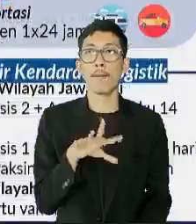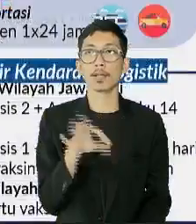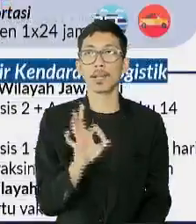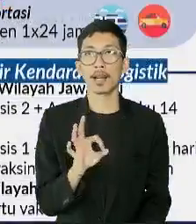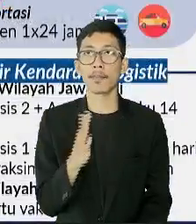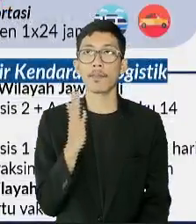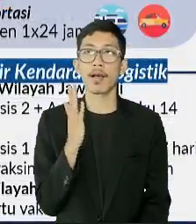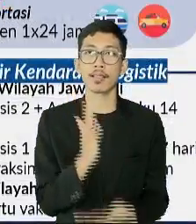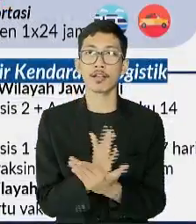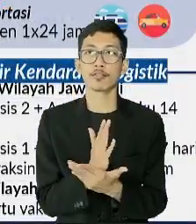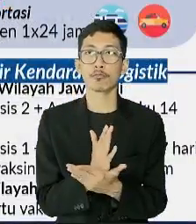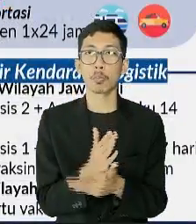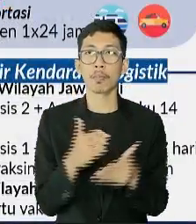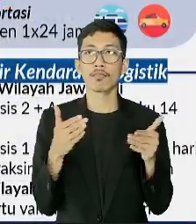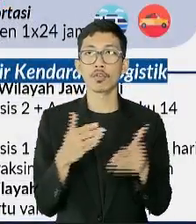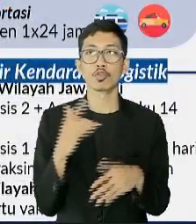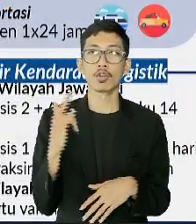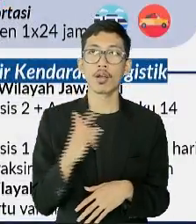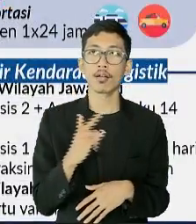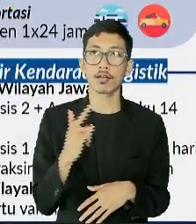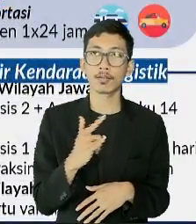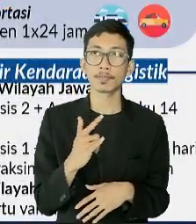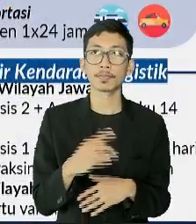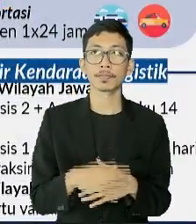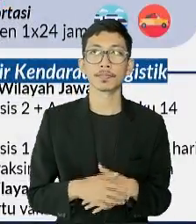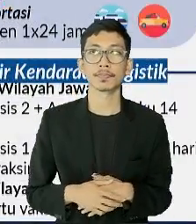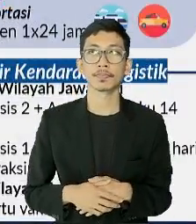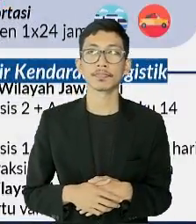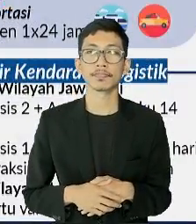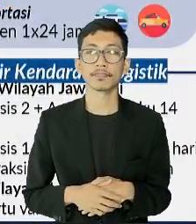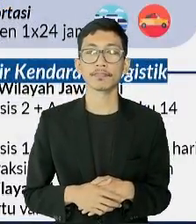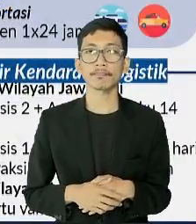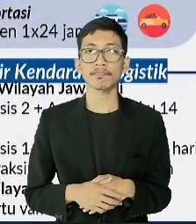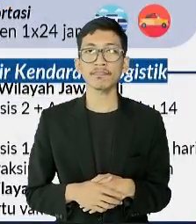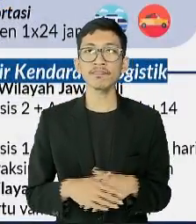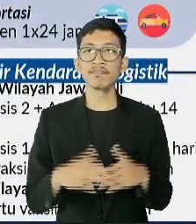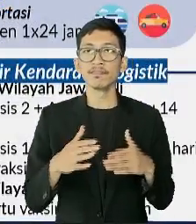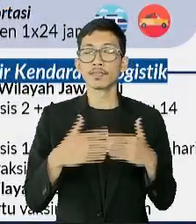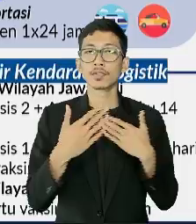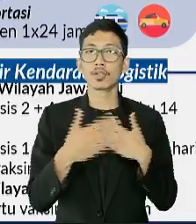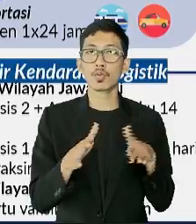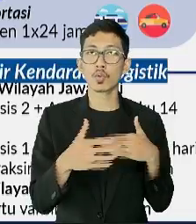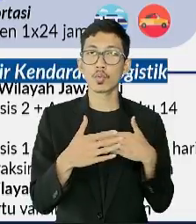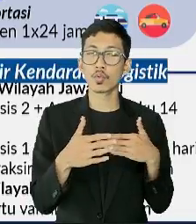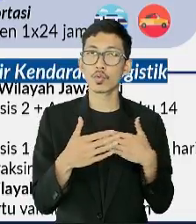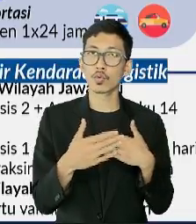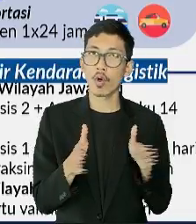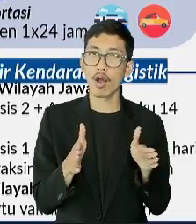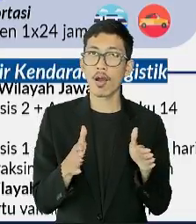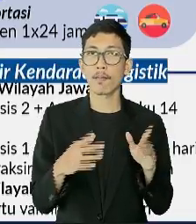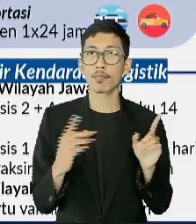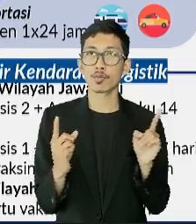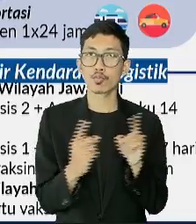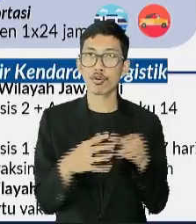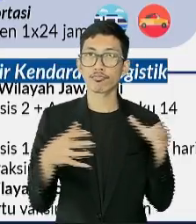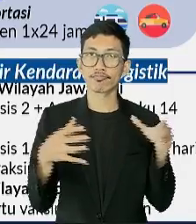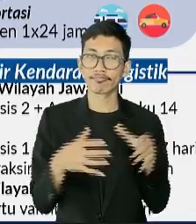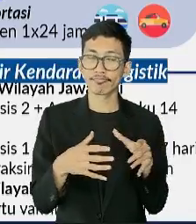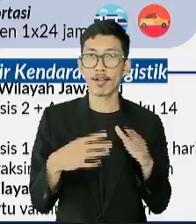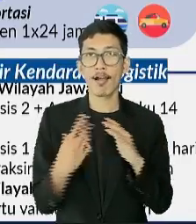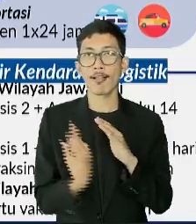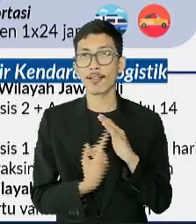bagi fasilitas kebugaran atau gym, ruang pertemuan dan ballroom di hotel non-penanganan karantina